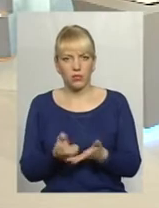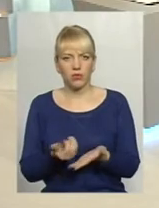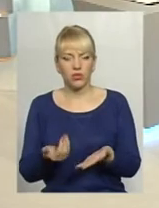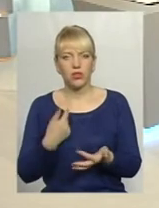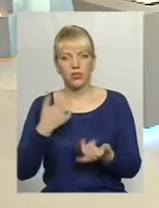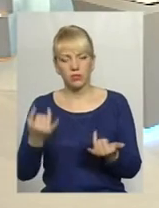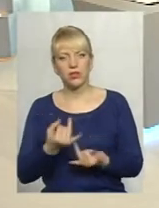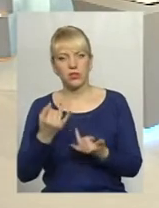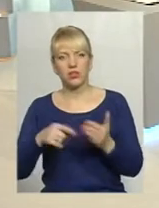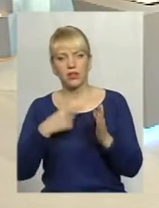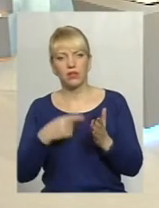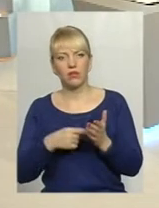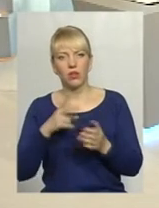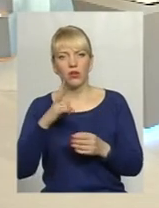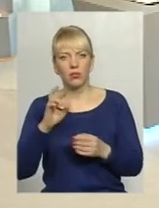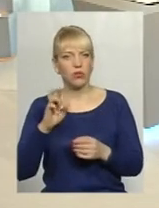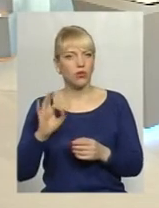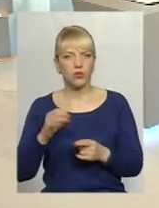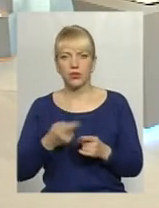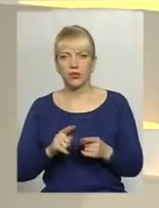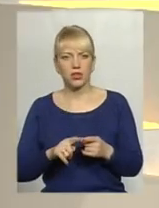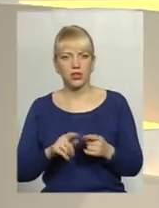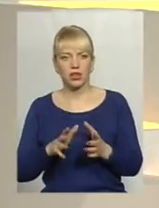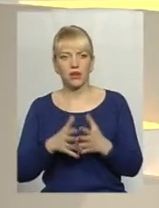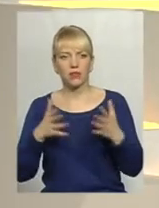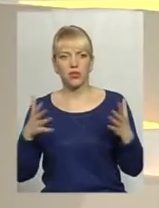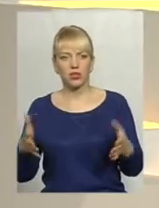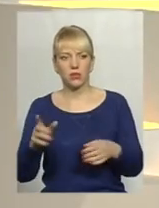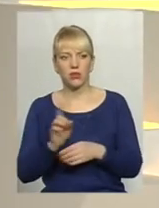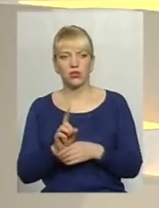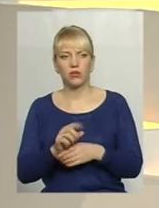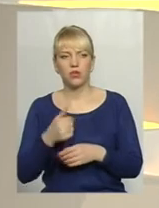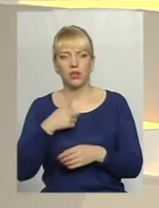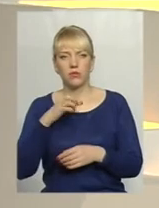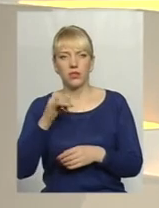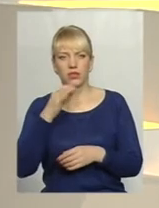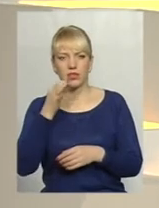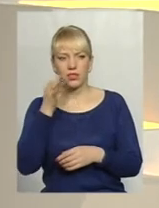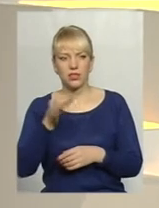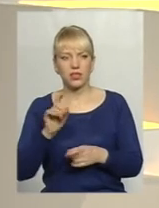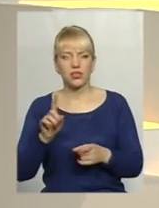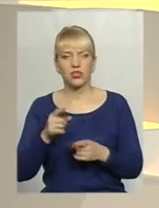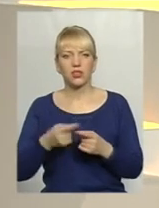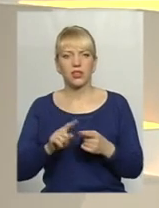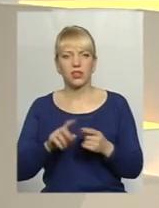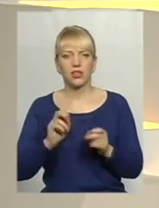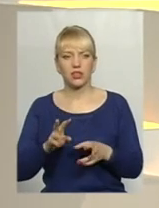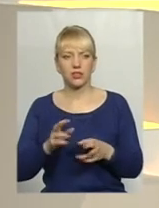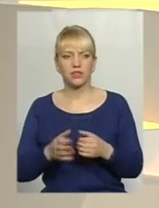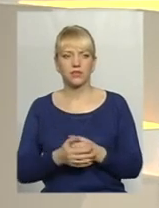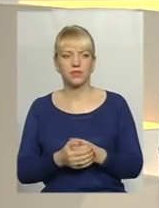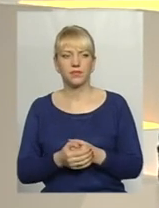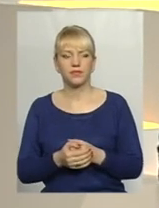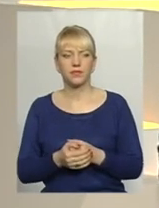цікаво. не спонтанно. Адже, просто це, ну, така досить поширена норма. Я б навіть сказала, що це якийсь трошки як стереотип, да,